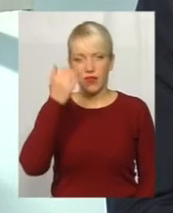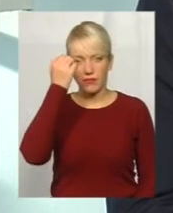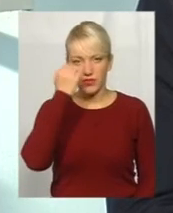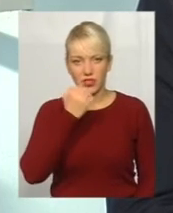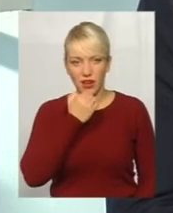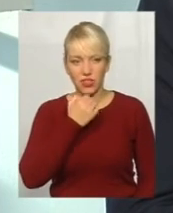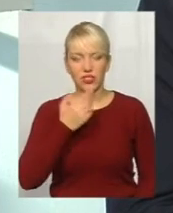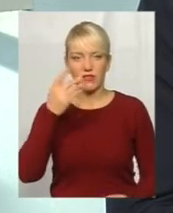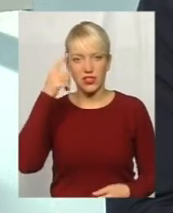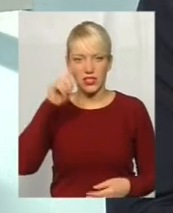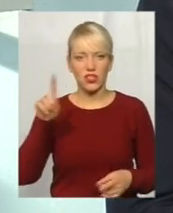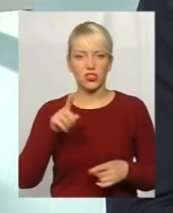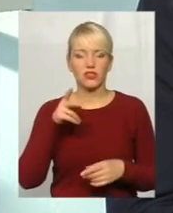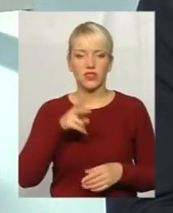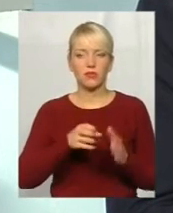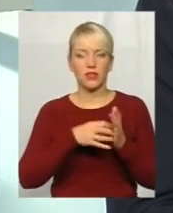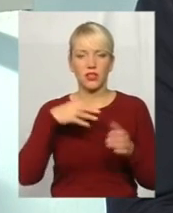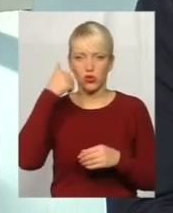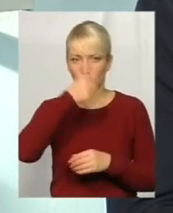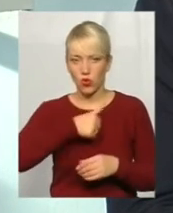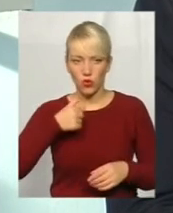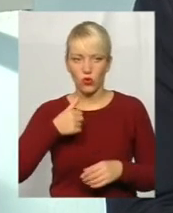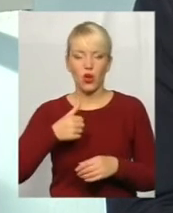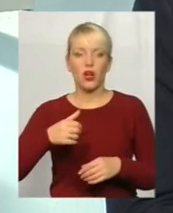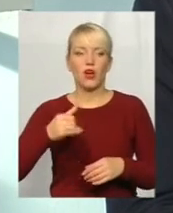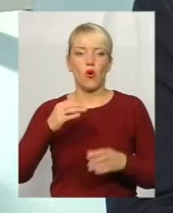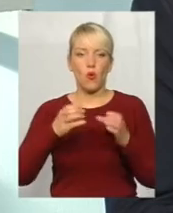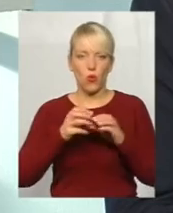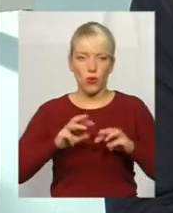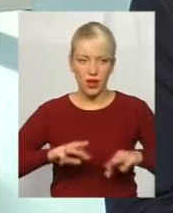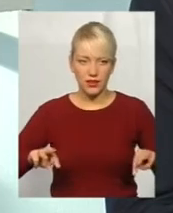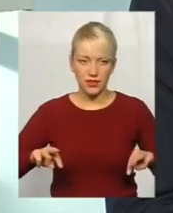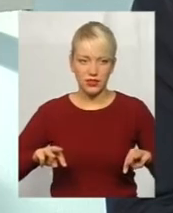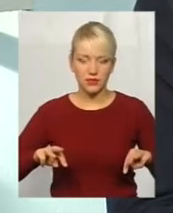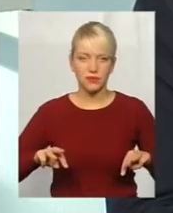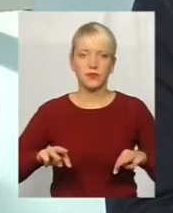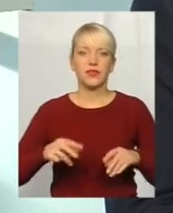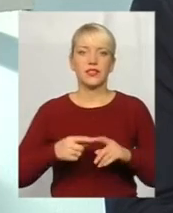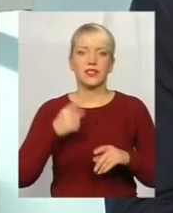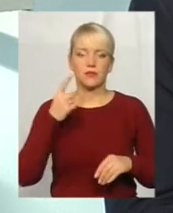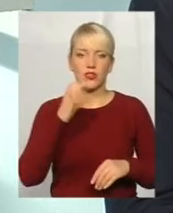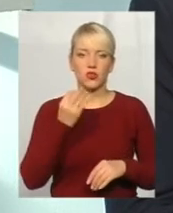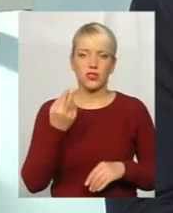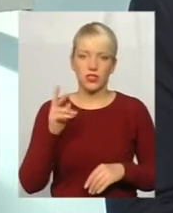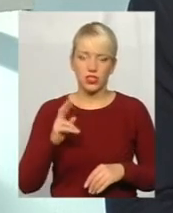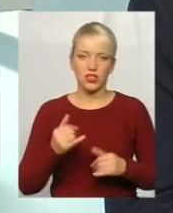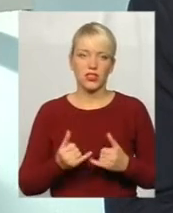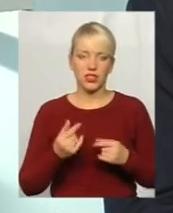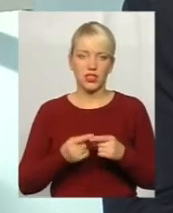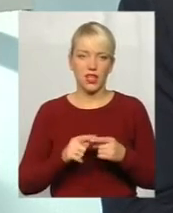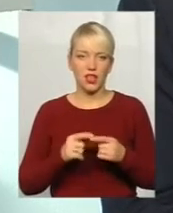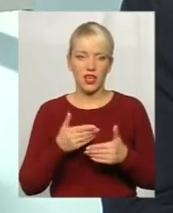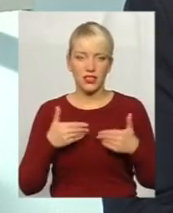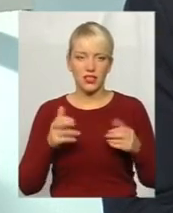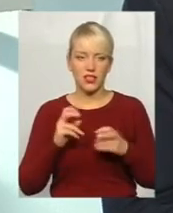Ви знаєте, що з 2015 року уряд, ну, з 1 січня, це для нас теж так,